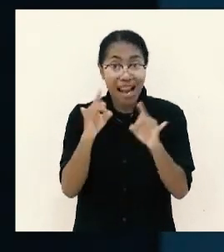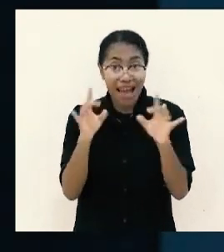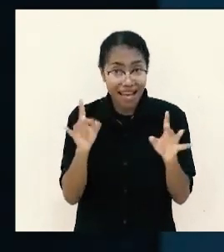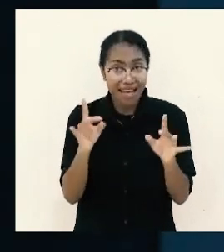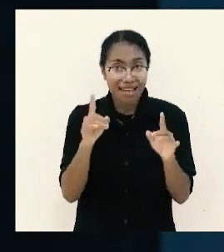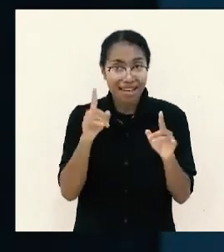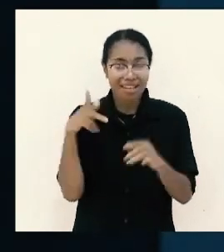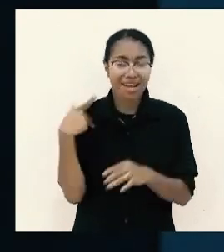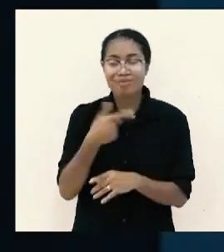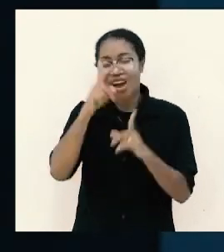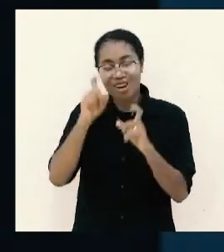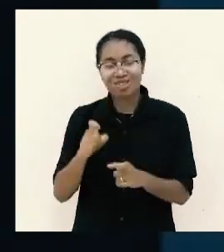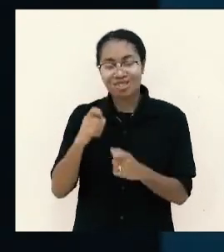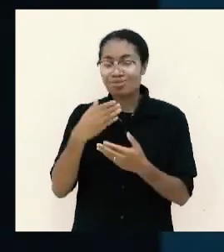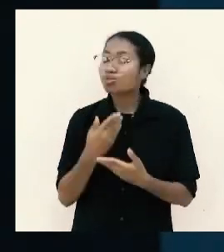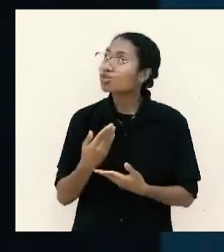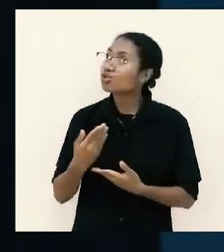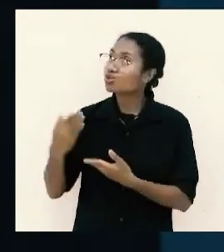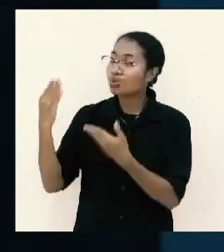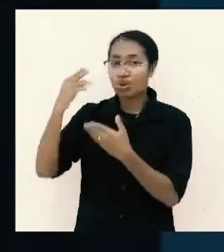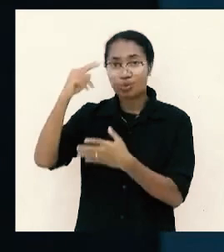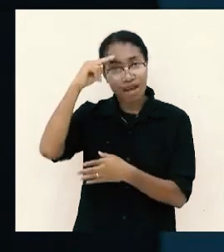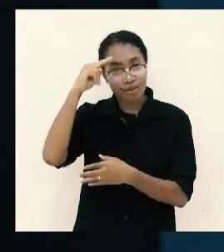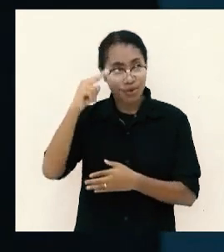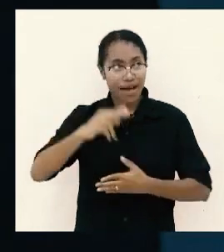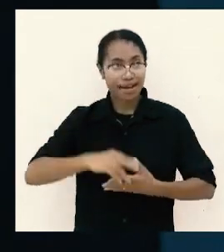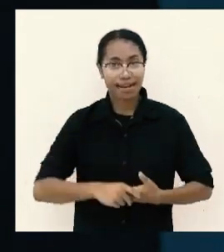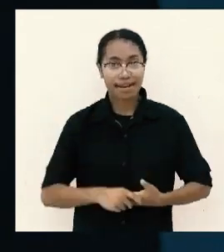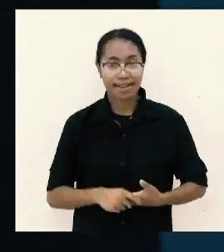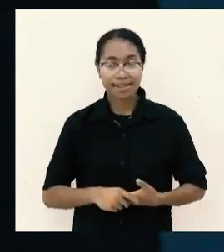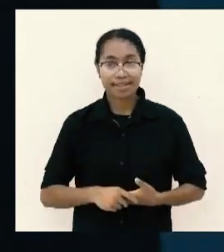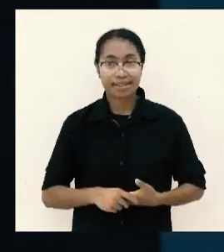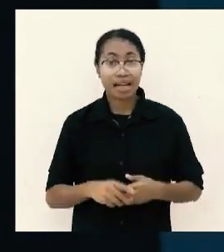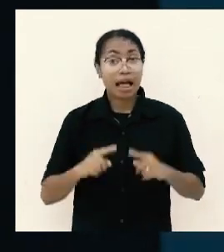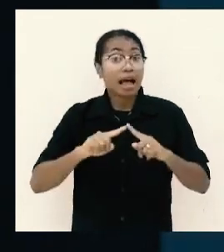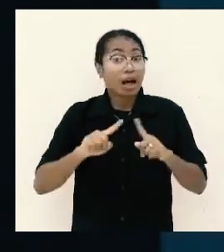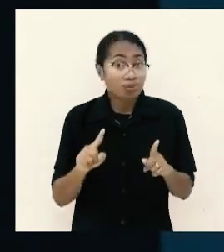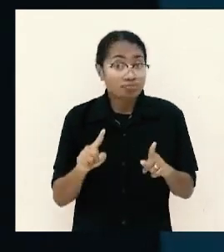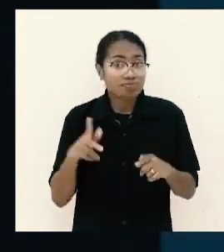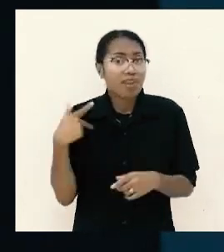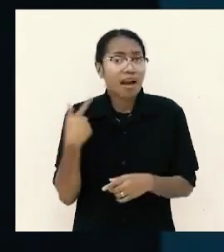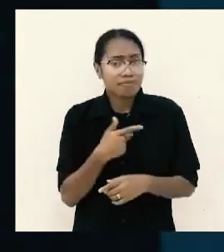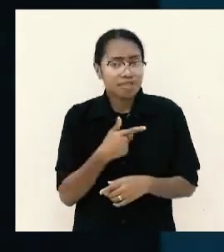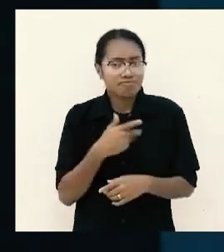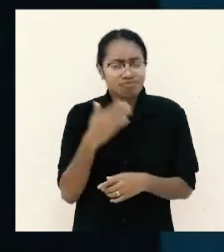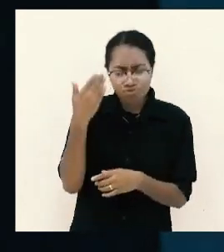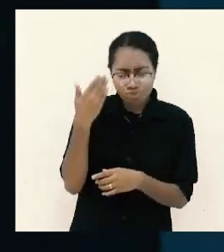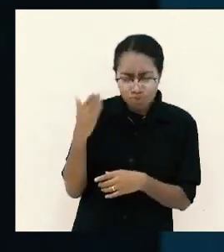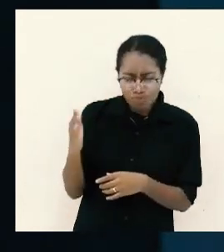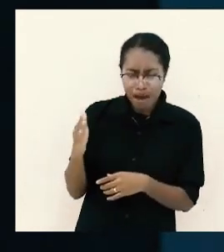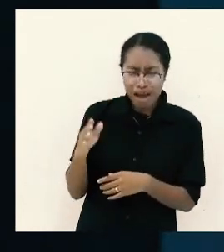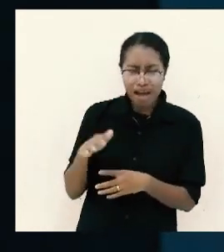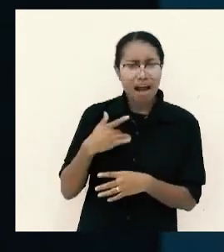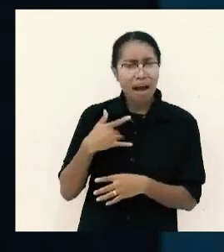bersyukur kepada Tuhan kalau kami melalaikan melupakan